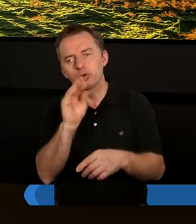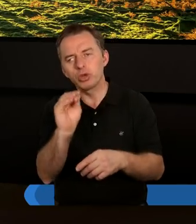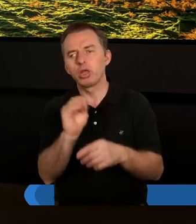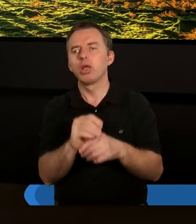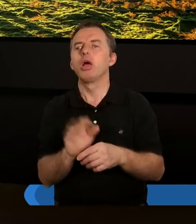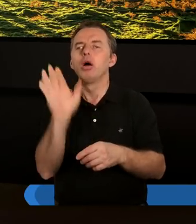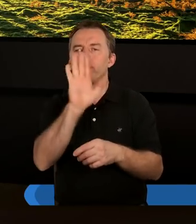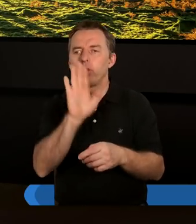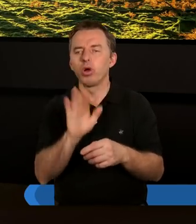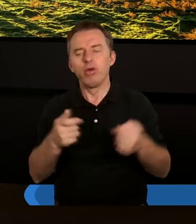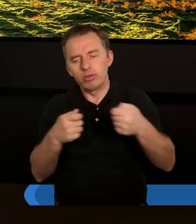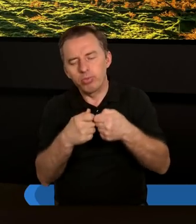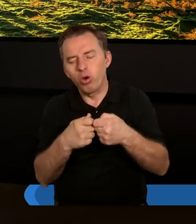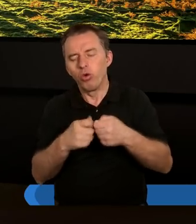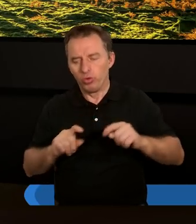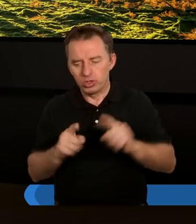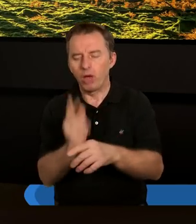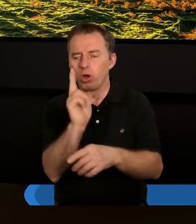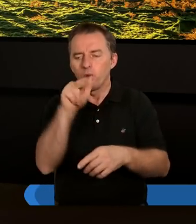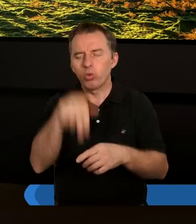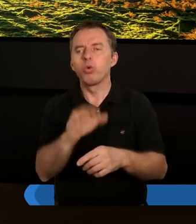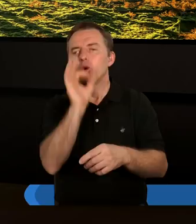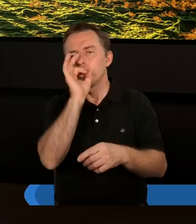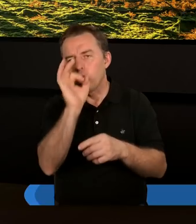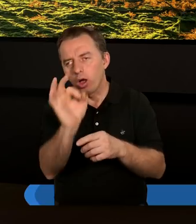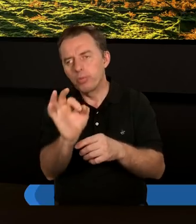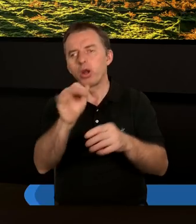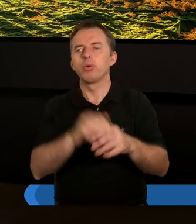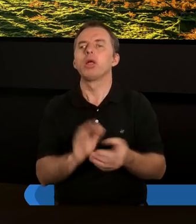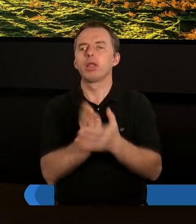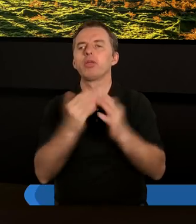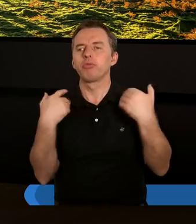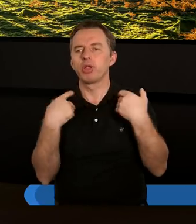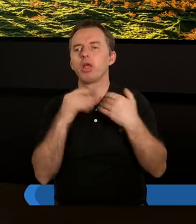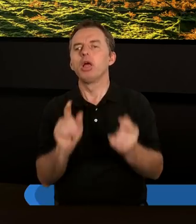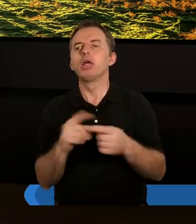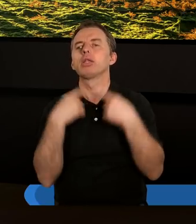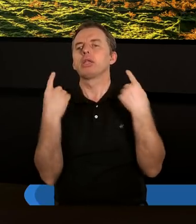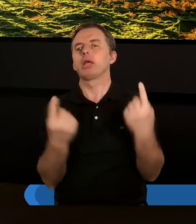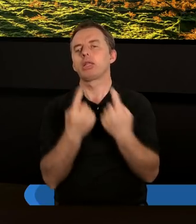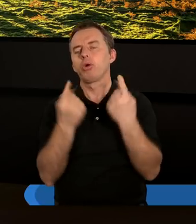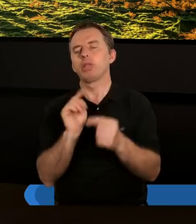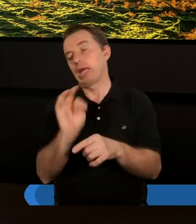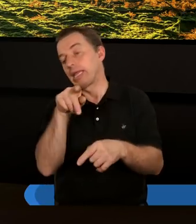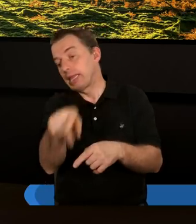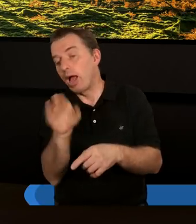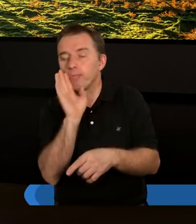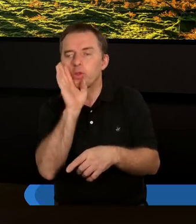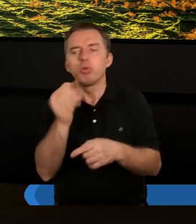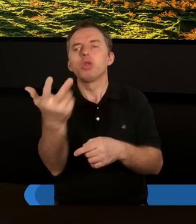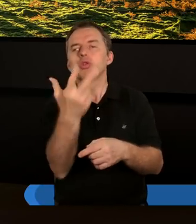że Pan Bóg rzeczywiście współdziała ku dobremu z tymi, którzy go miłują. Nawet w sytuacjach choćby takich jak ta,